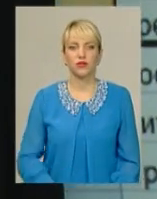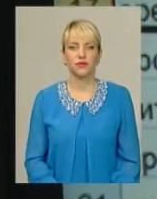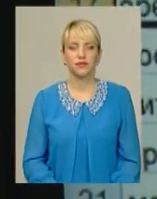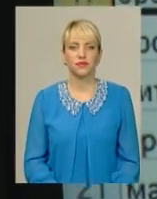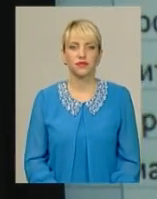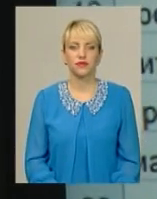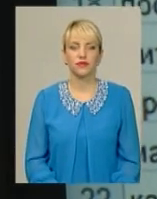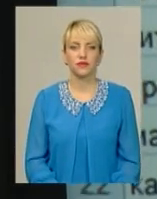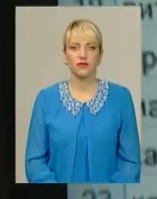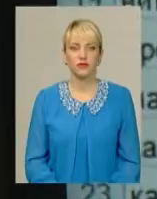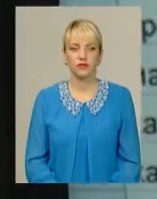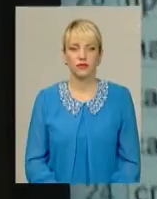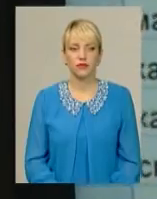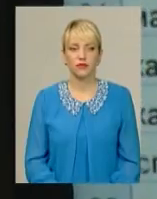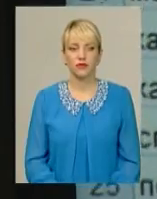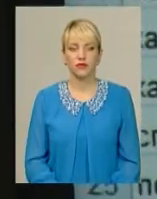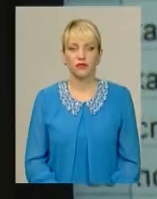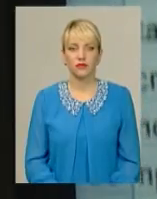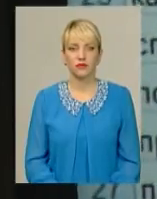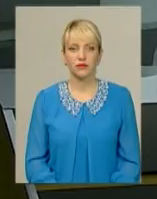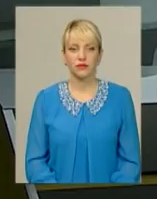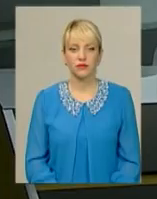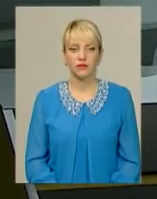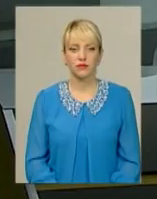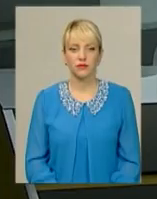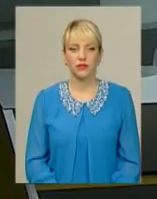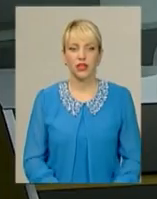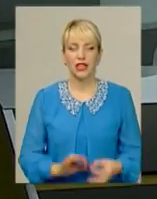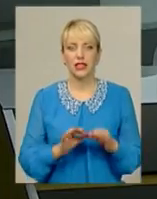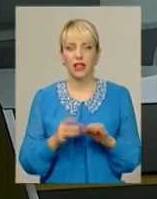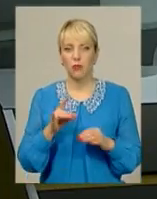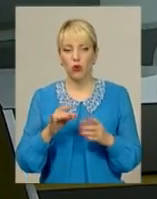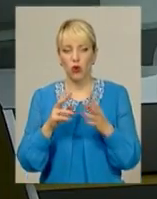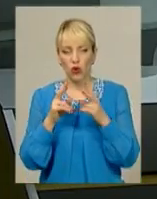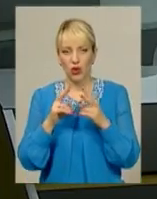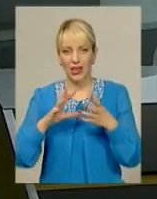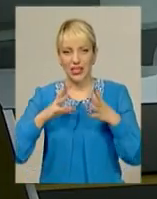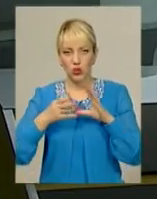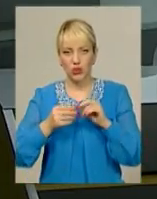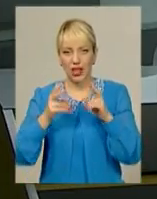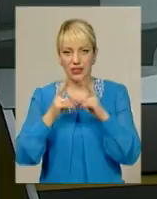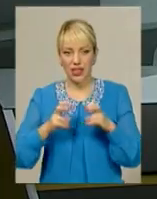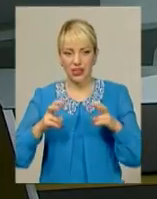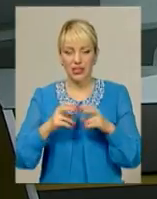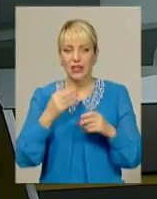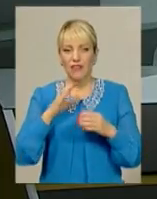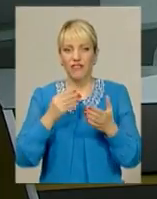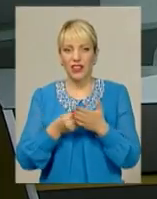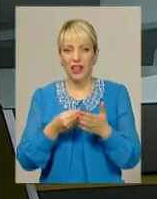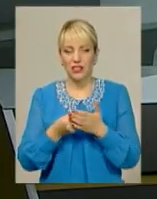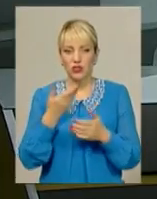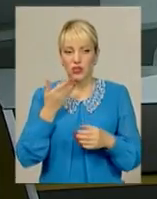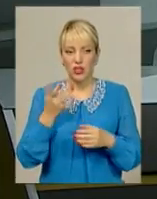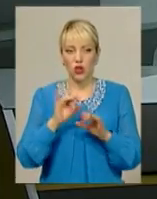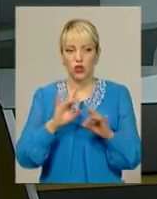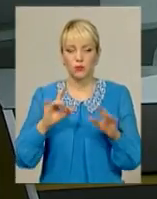Русіна, Володимир Стаприкін для інформаційного випуску. Детальніше про результати аналізу фінансових звітів місцевих осередків партій